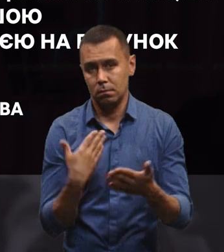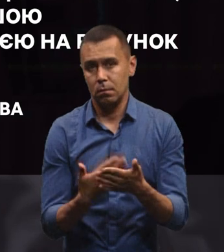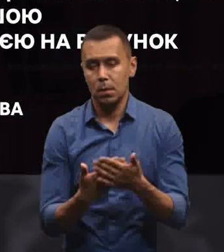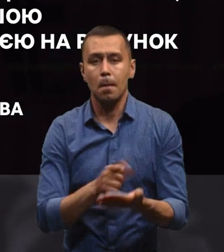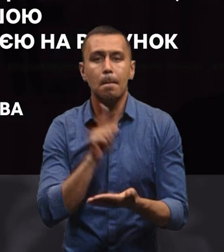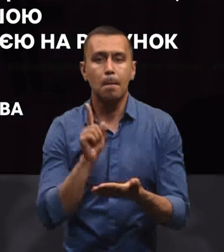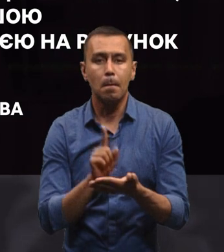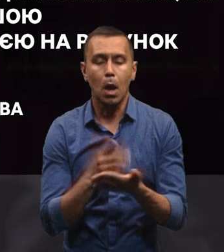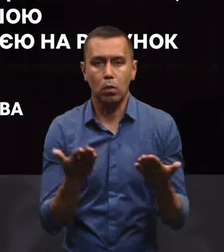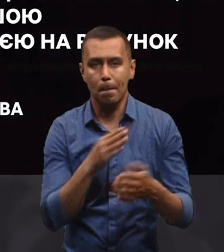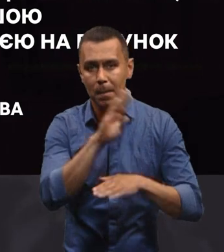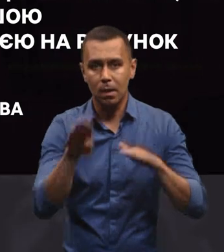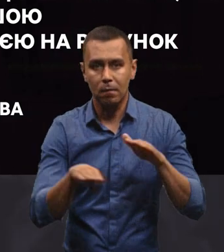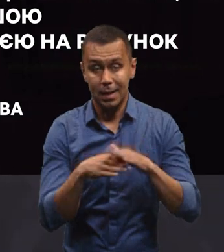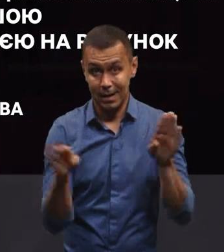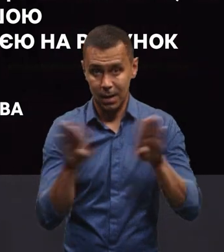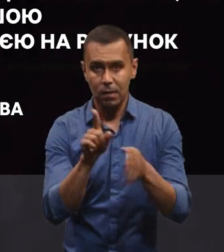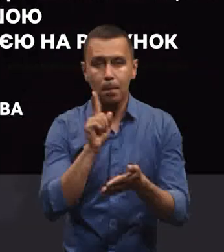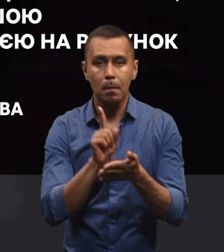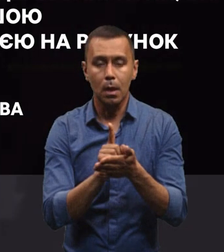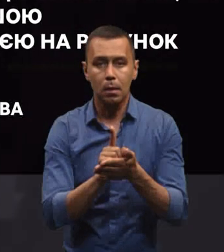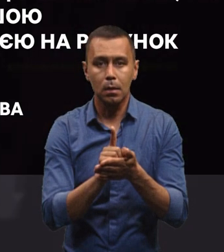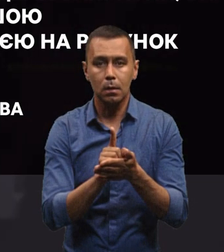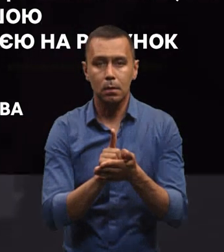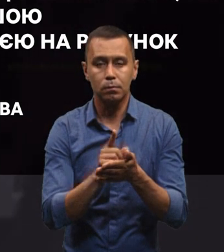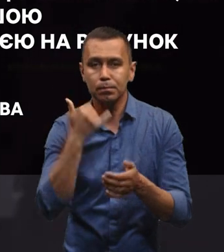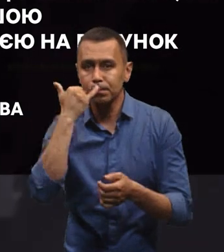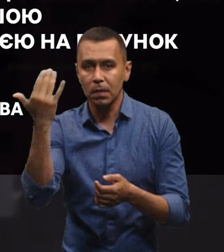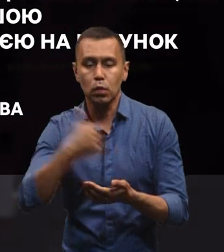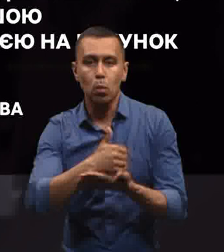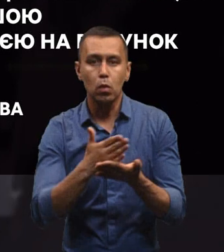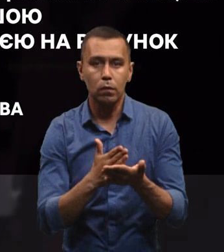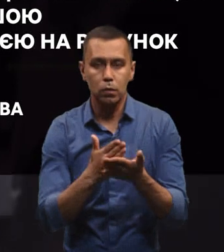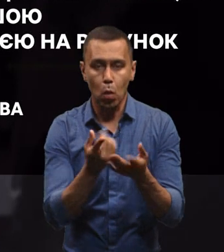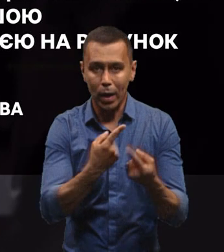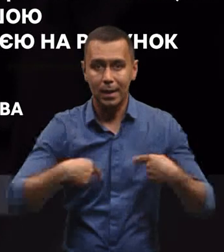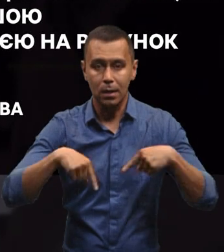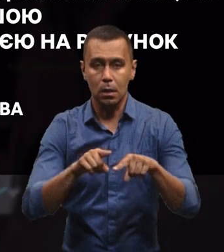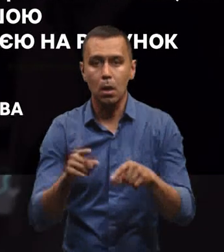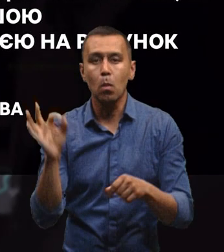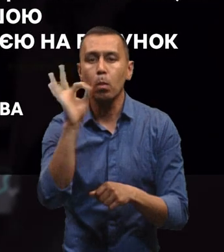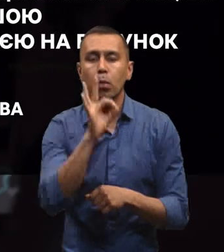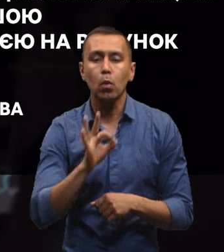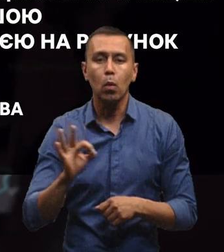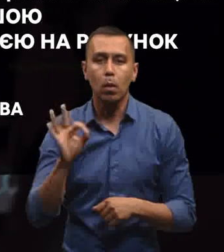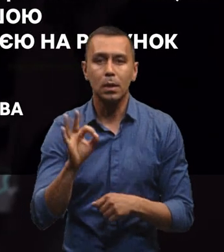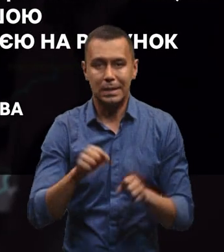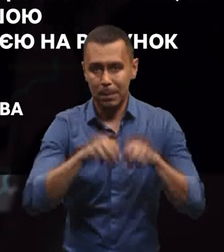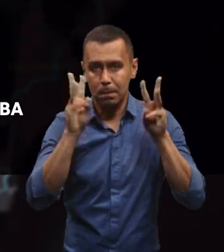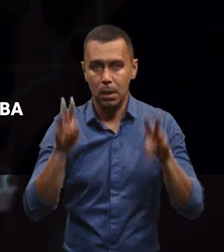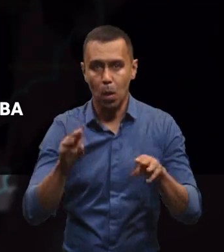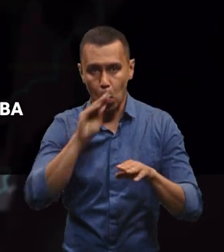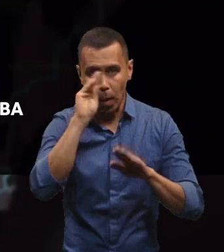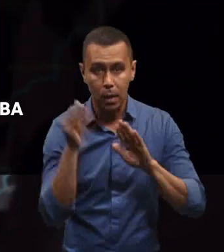якщо там підвал закритий, то ви маєте сконтактуватися з вашою обслуговуючою організацією на рахунок забезпечення